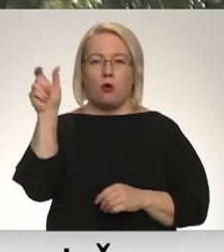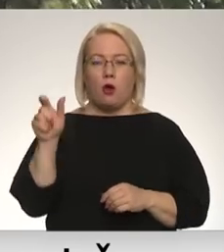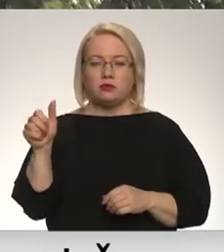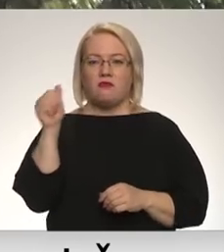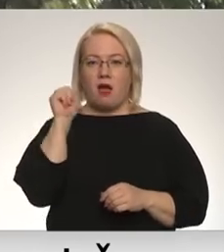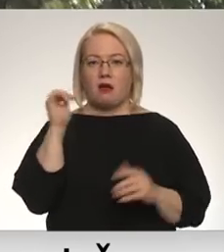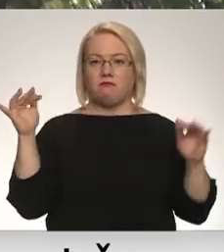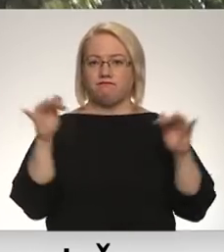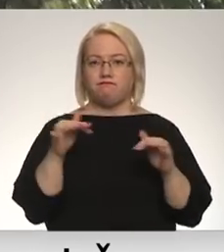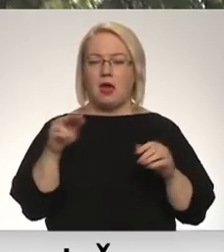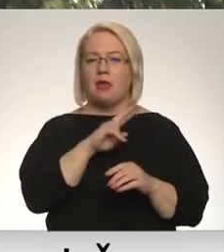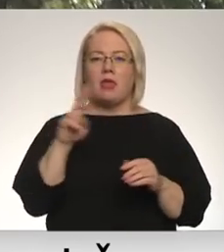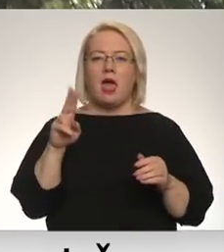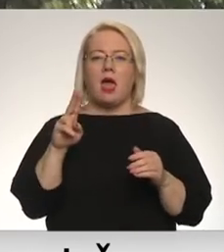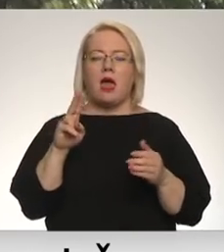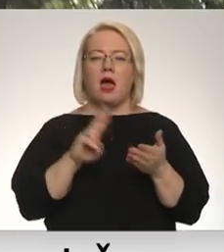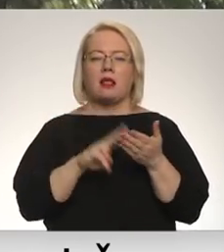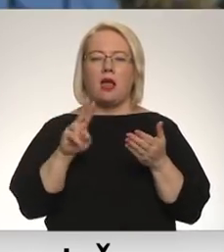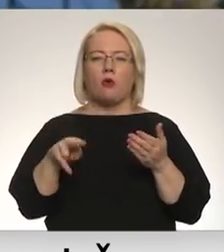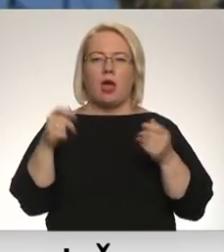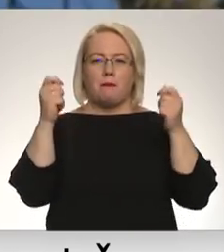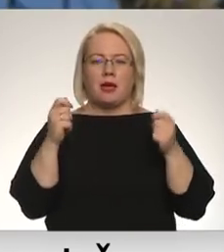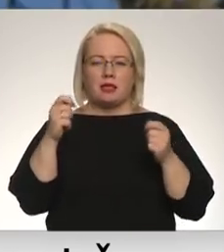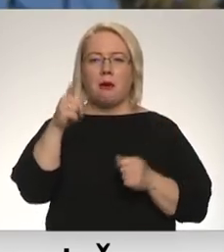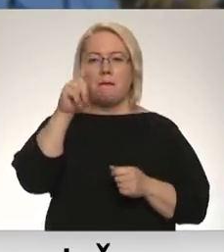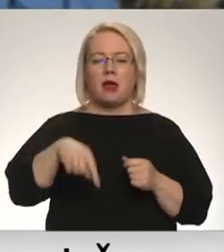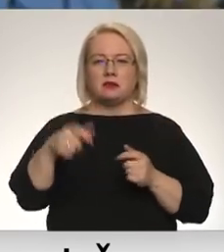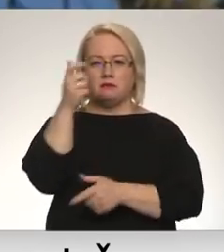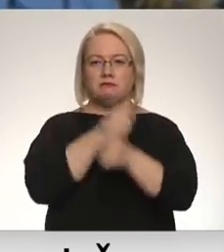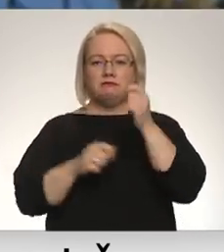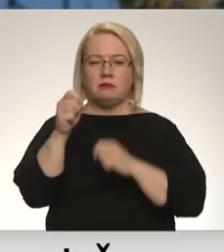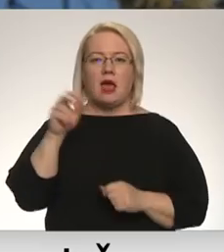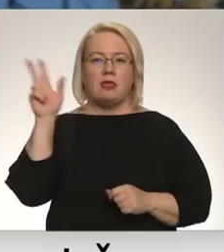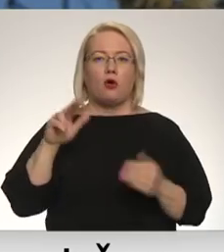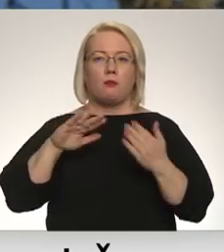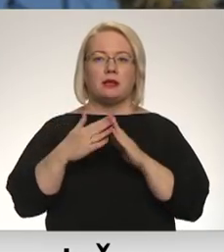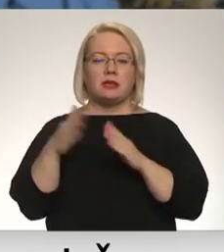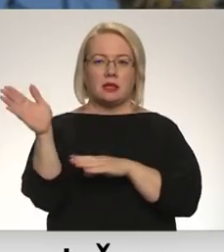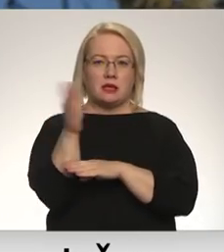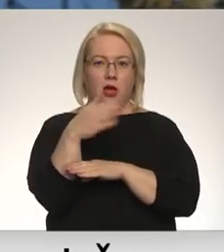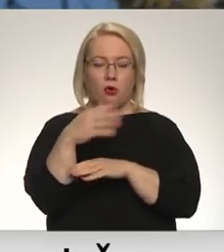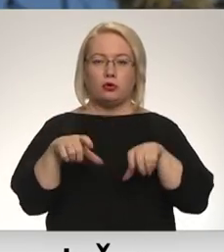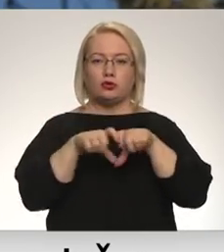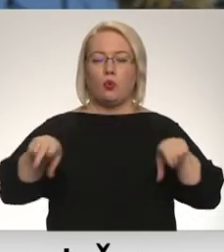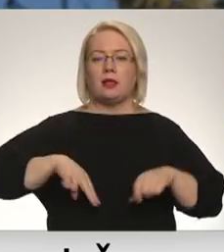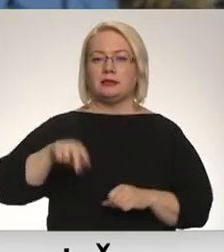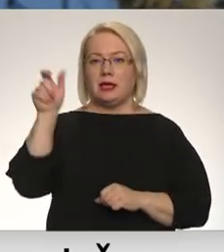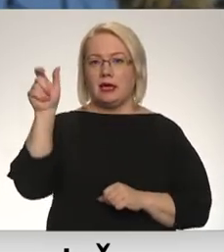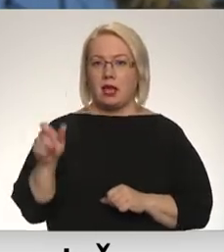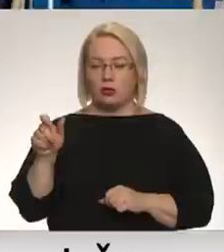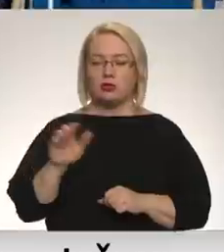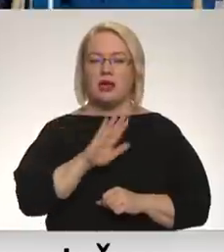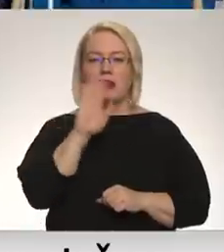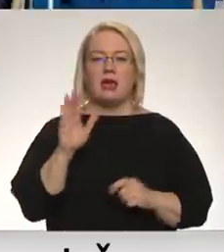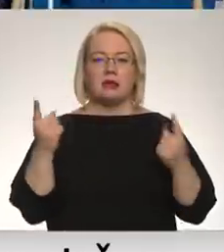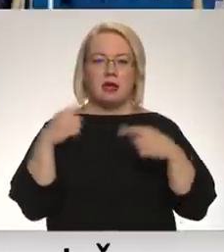sapulcējoties nesankcionētājā, piketā pieprasot tā vietā uzvilgta atpakaļ Daugavpils pilsētas karogu. Skolas direktors dienas laika atbilda